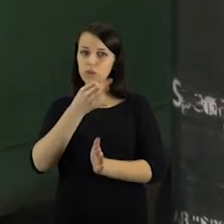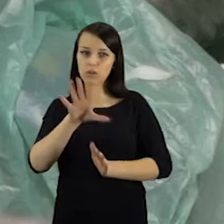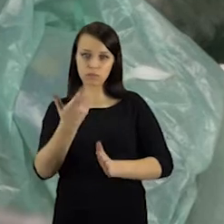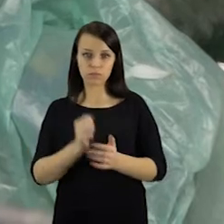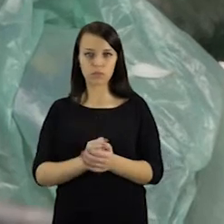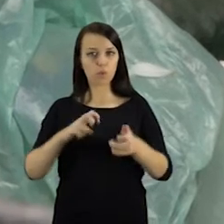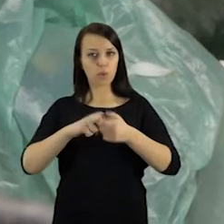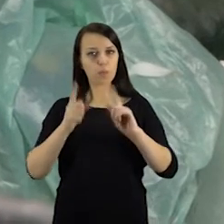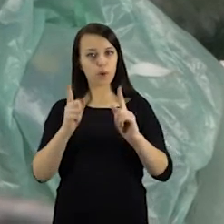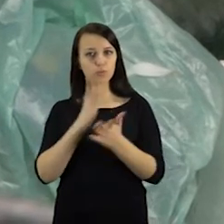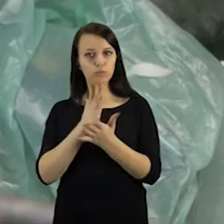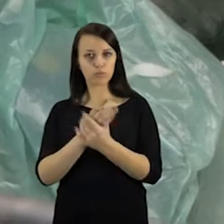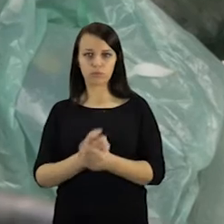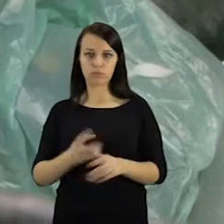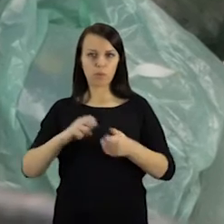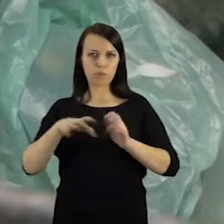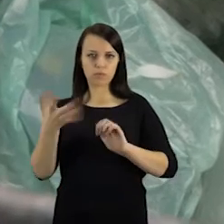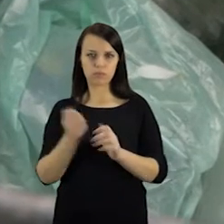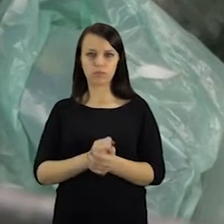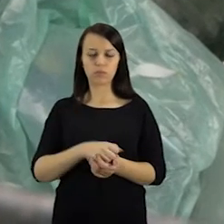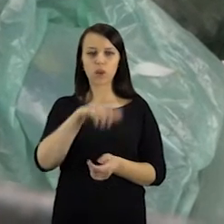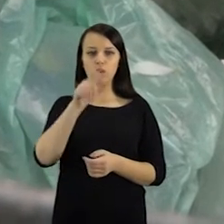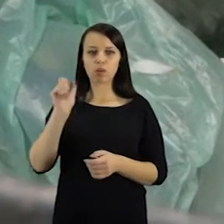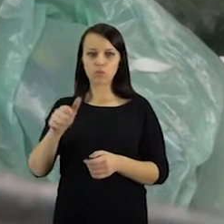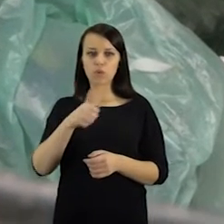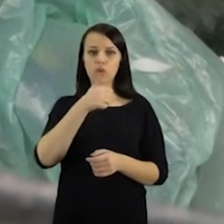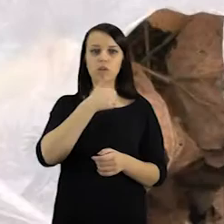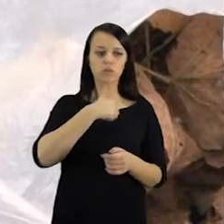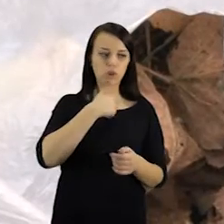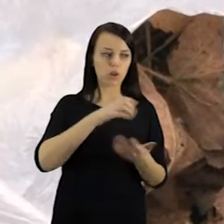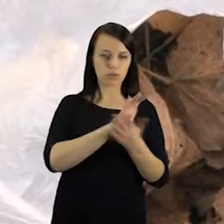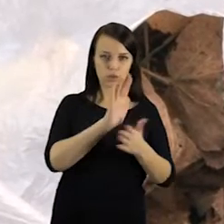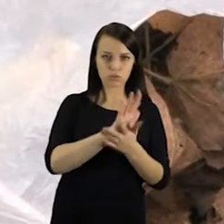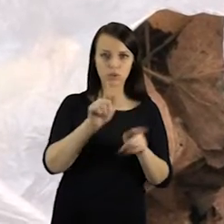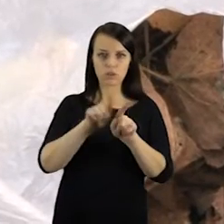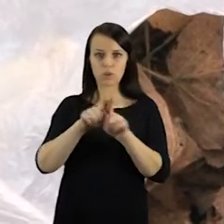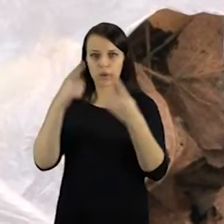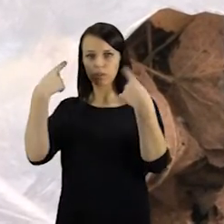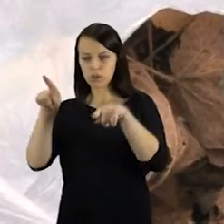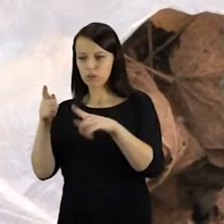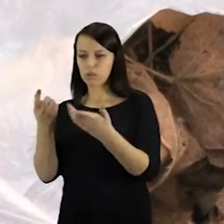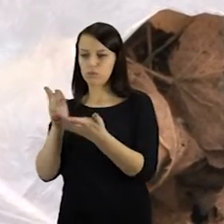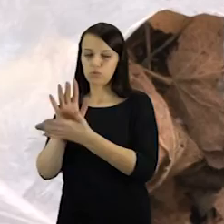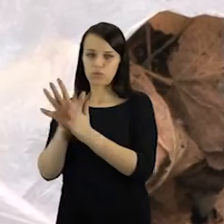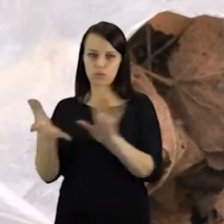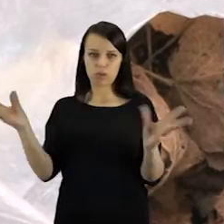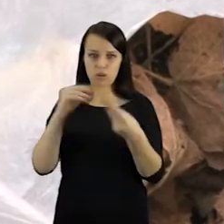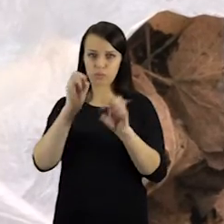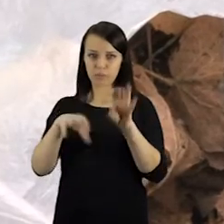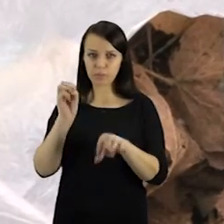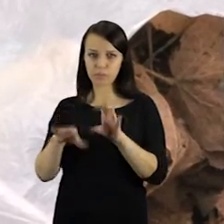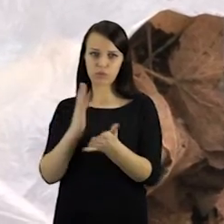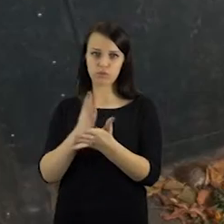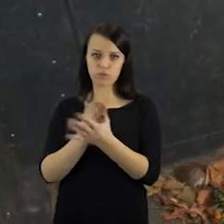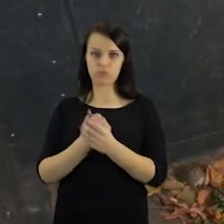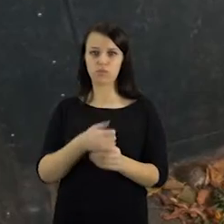kelia tai, kad žmonės į vieną konteinerį suverčia žaliasias atliekas. Sugreiptus lapus, žolė, gėlės, žemės ir kitas biologiškai